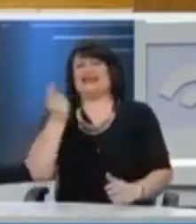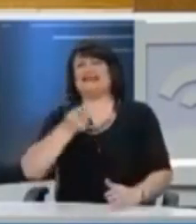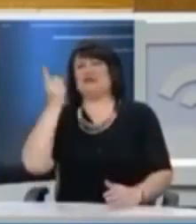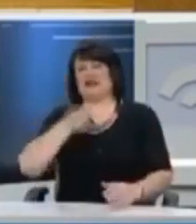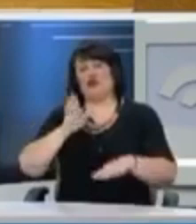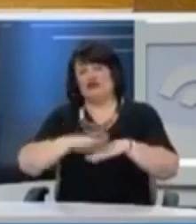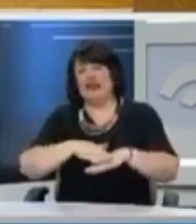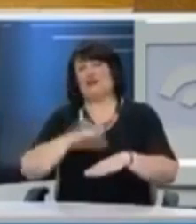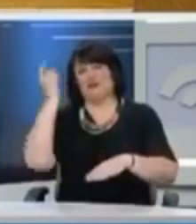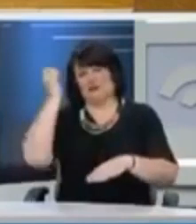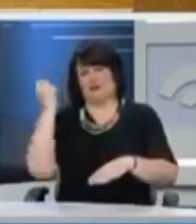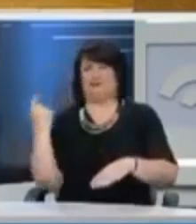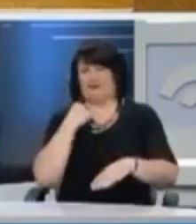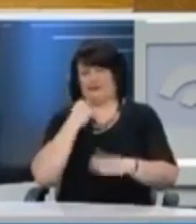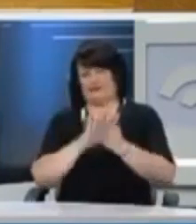,5%.